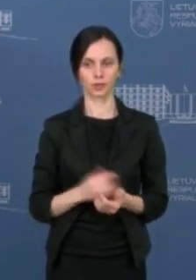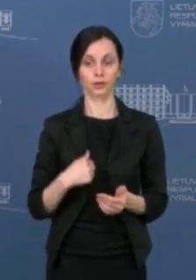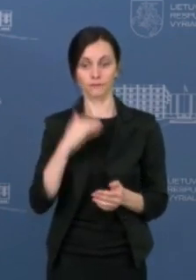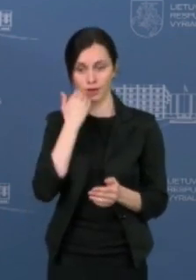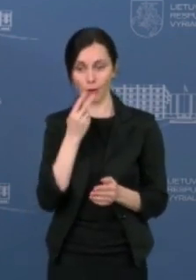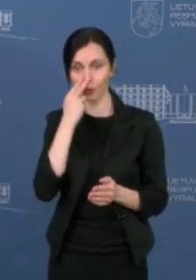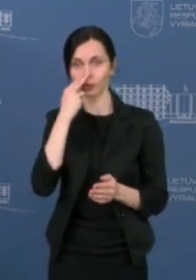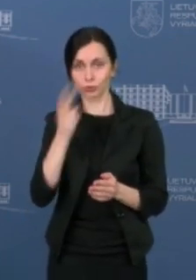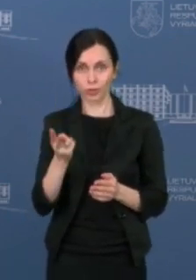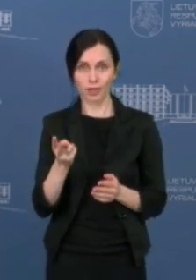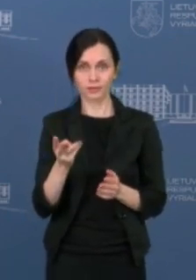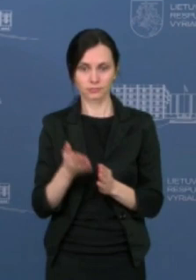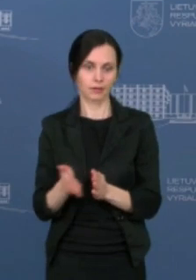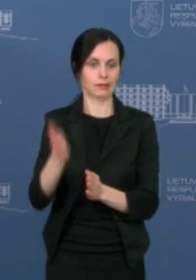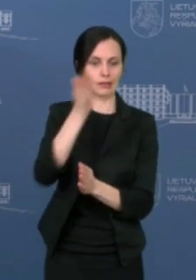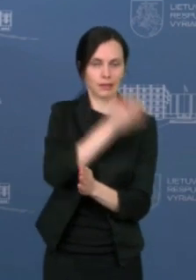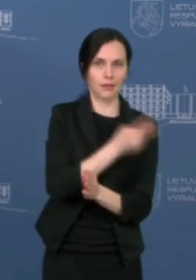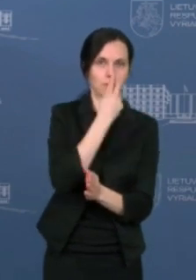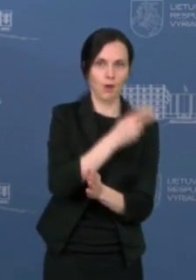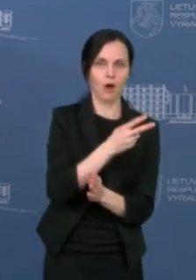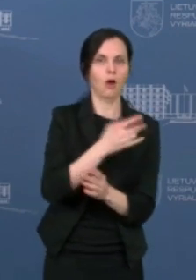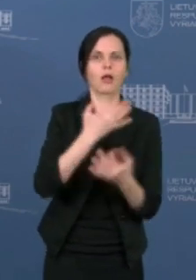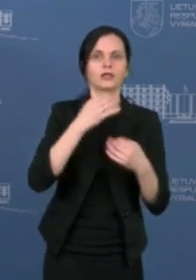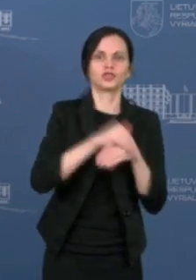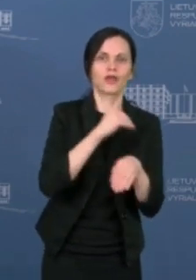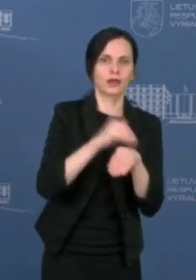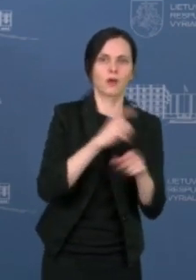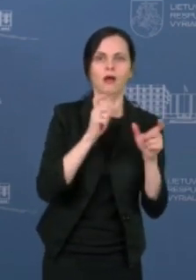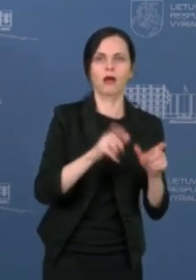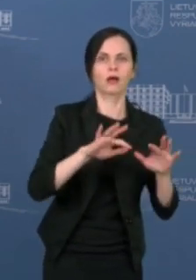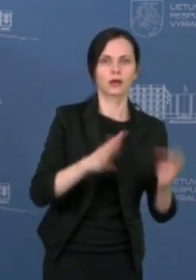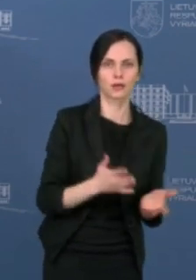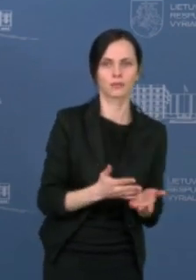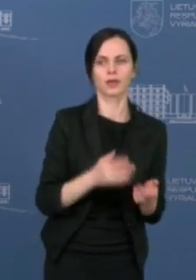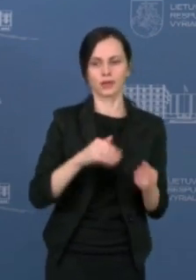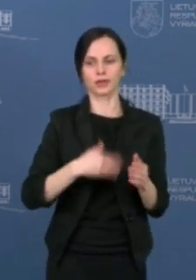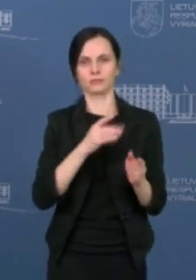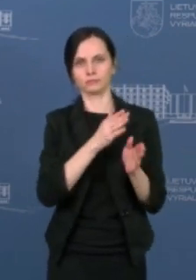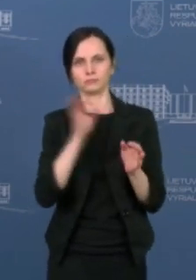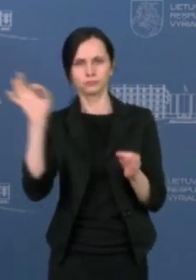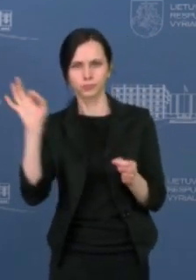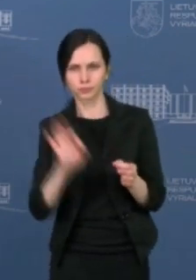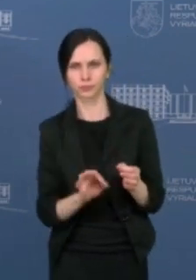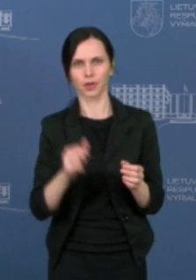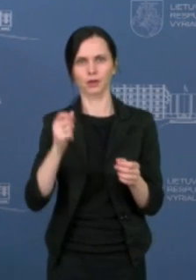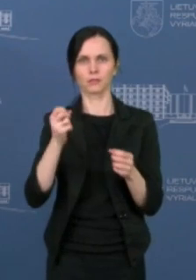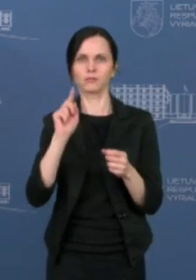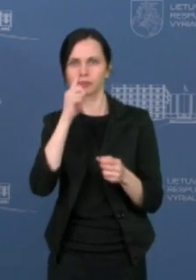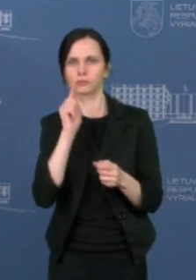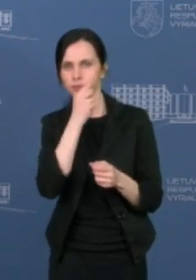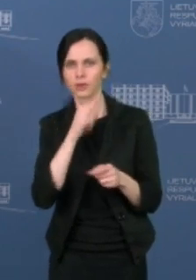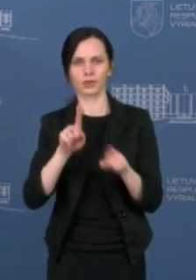daro įtakos virusų aplitimui, taip pat nuolatinis testavimas yra galimybę ir